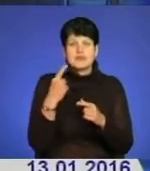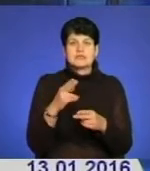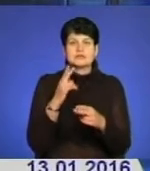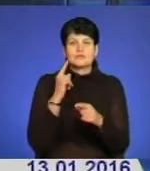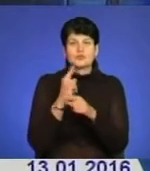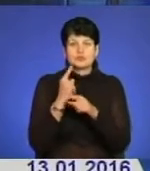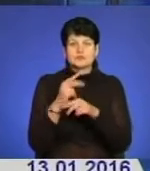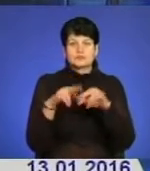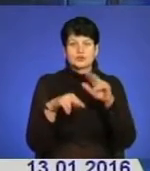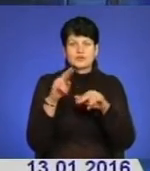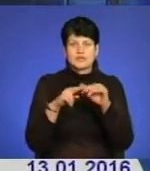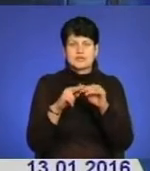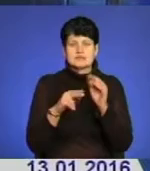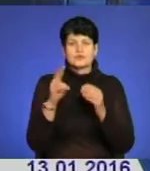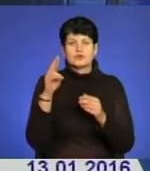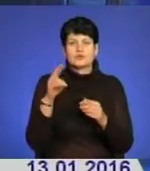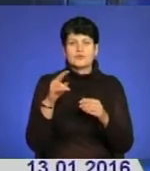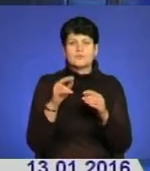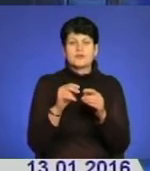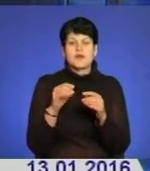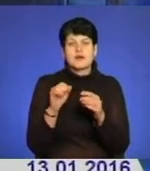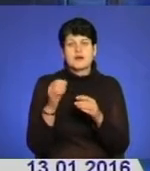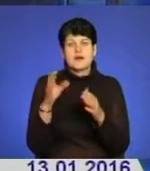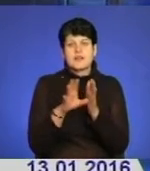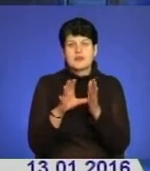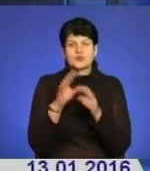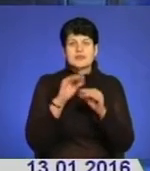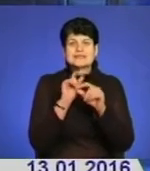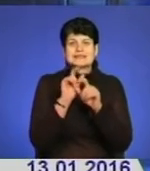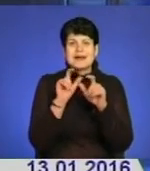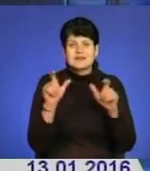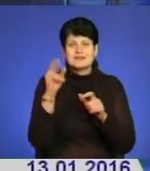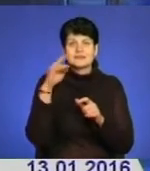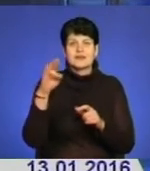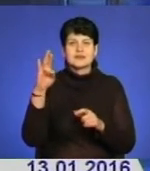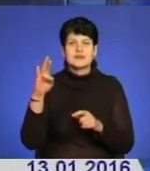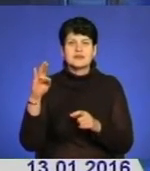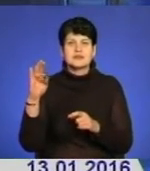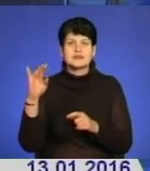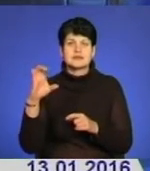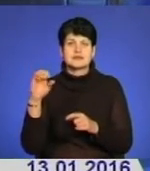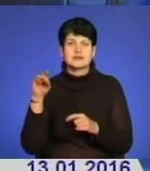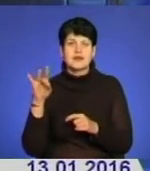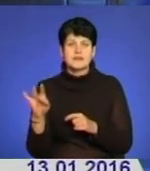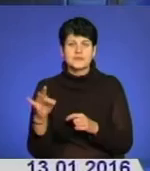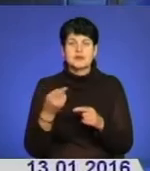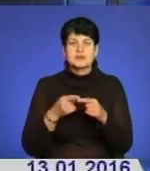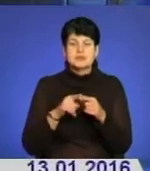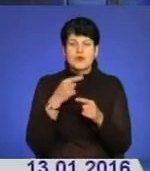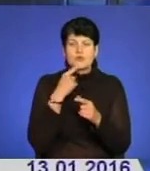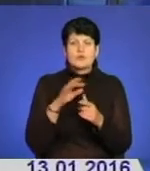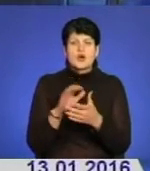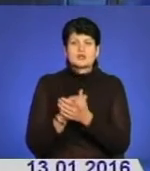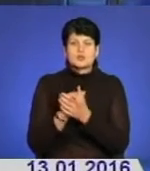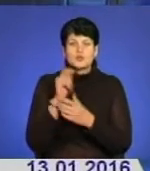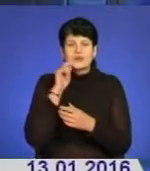гідроелектростанцій на Дністрі. Адже їх зведення порушує міжнародні угоди, які стосуються збереження екології, зокрема, угоди про Асоціацію України з ЄС. Про